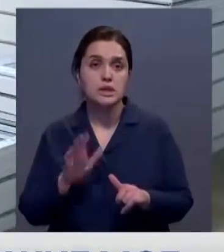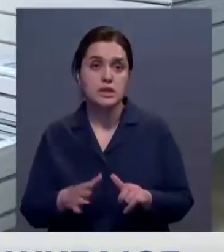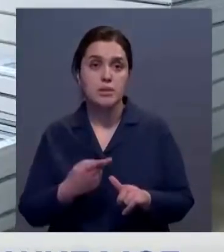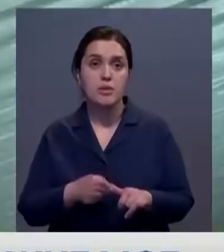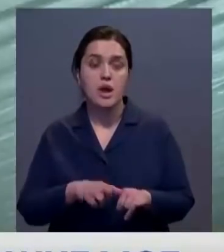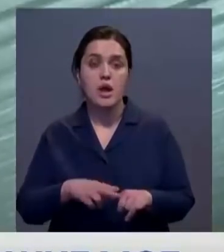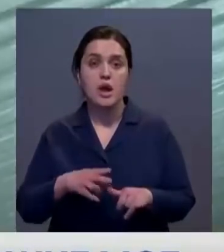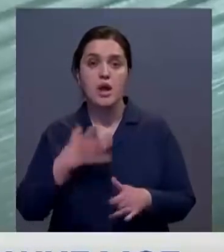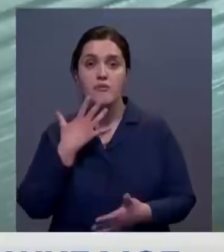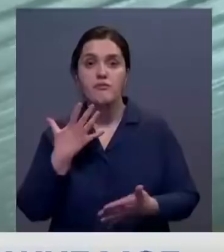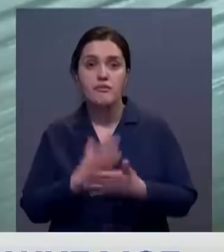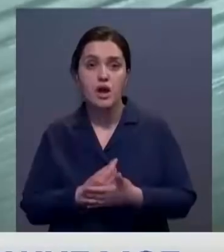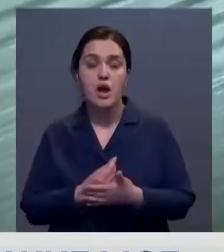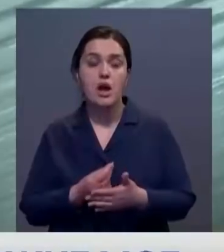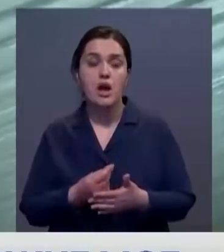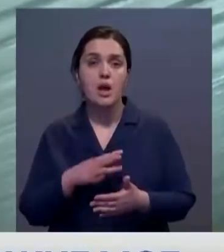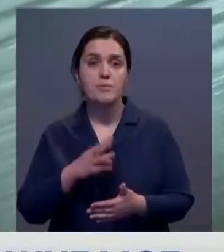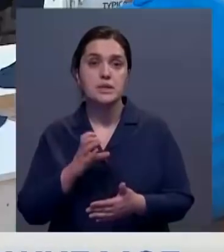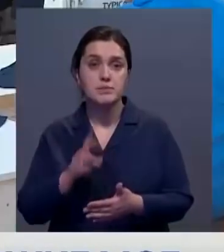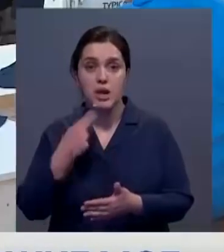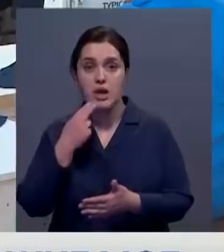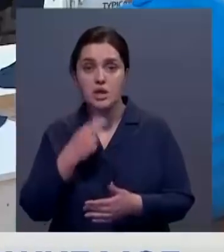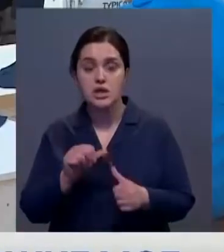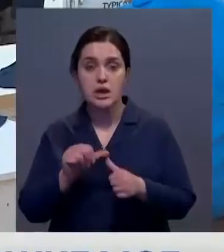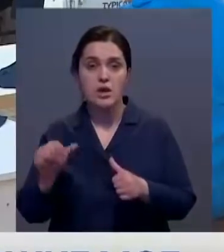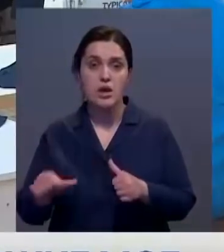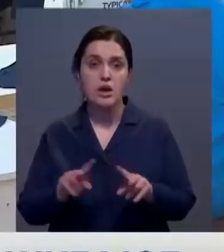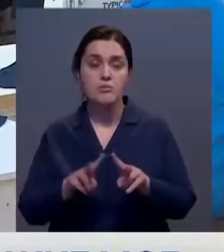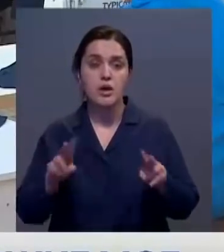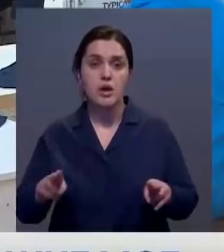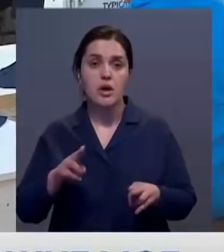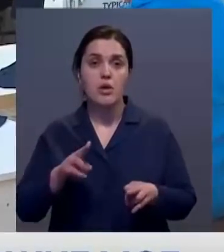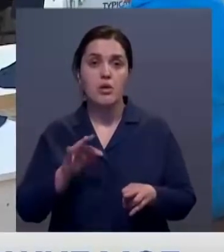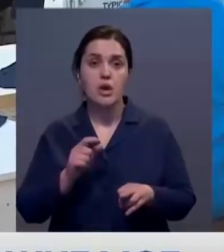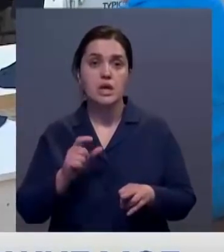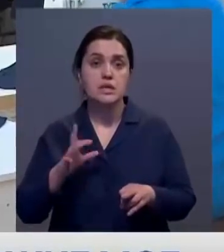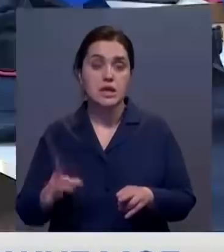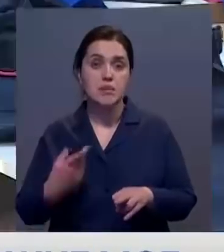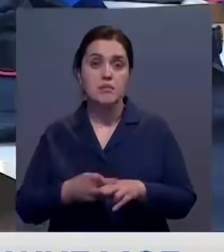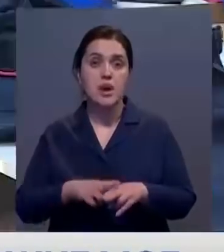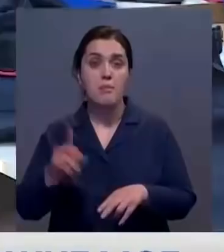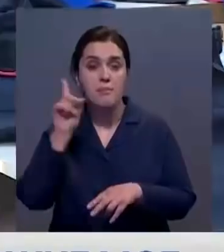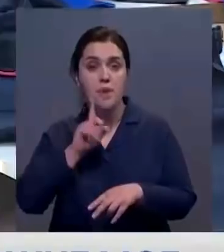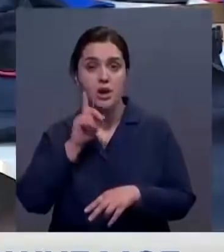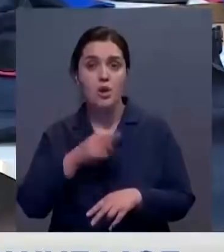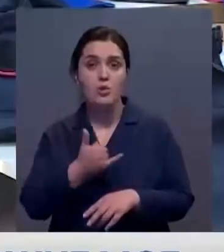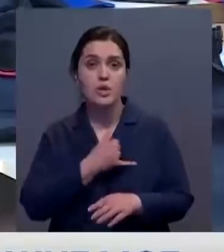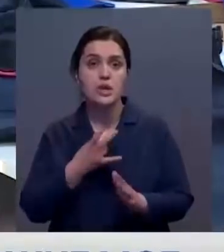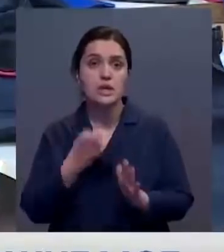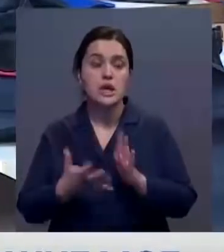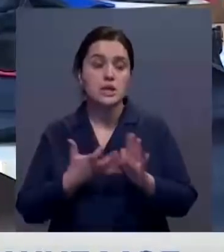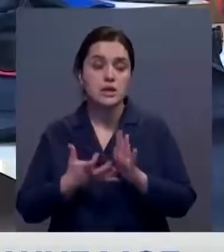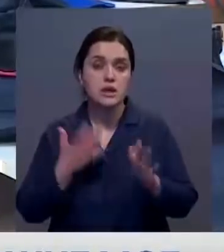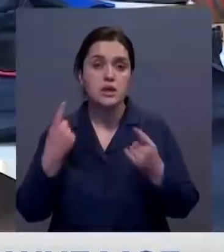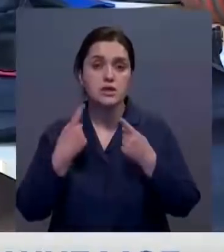В то же время отечественная сфера МСБ качественно отличается от аналогичного сектора в странах ОСР. Пока в нашей стране недостаточно